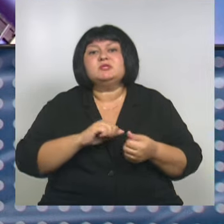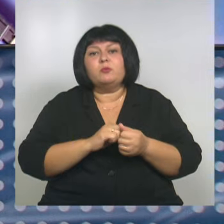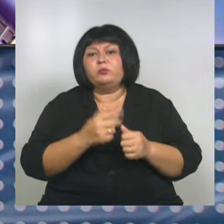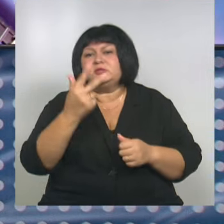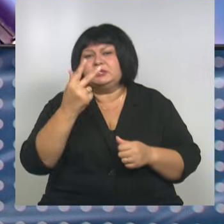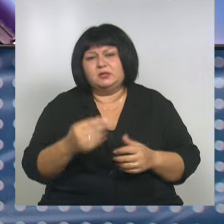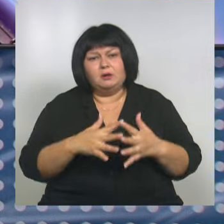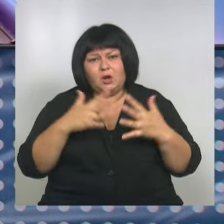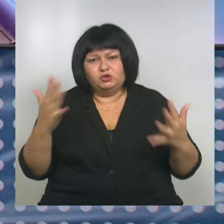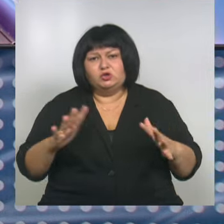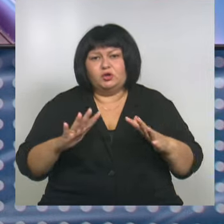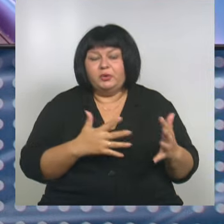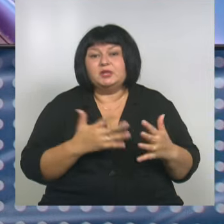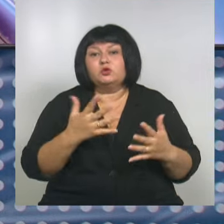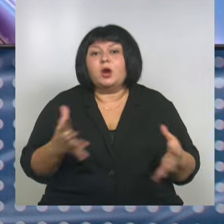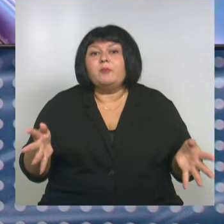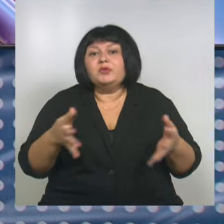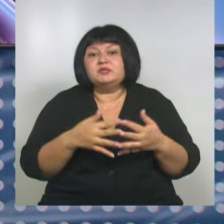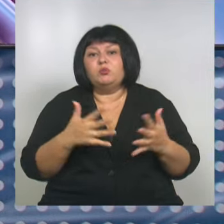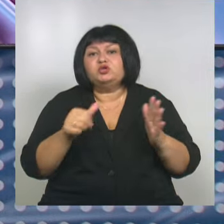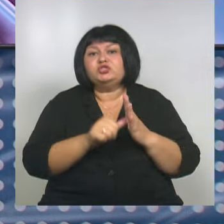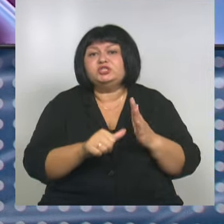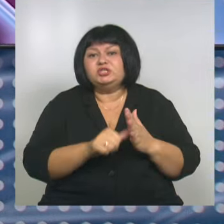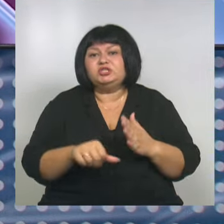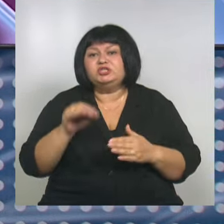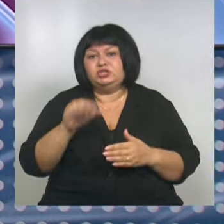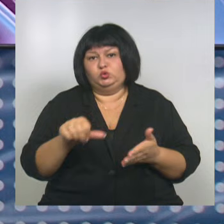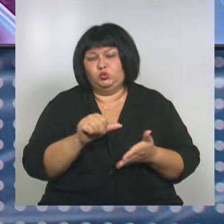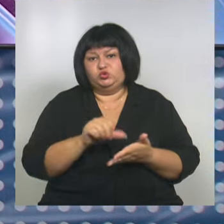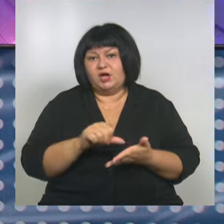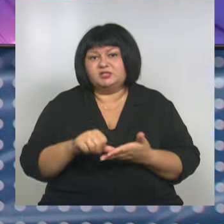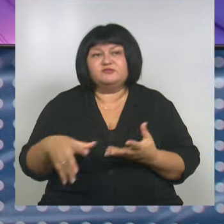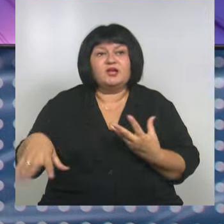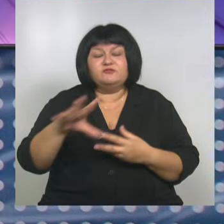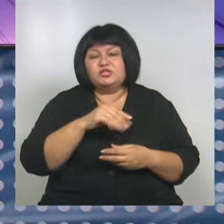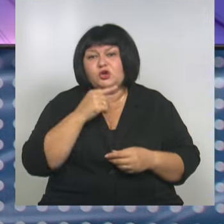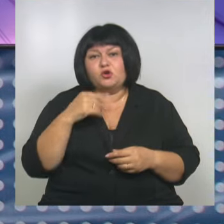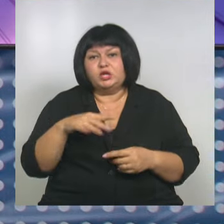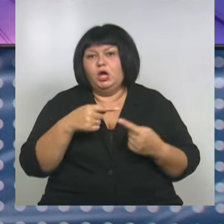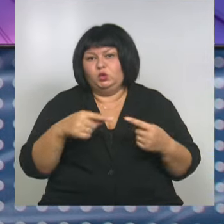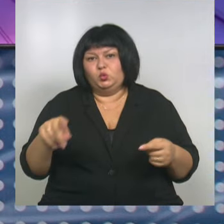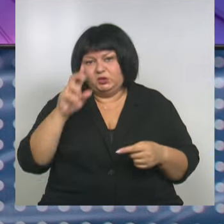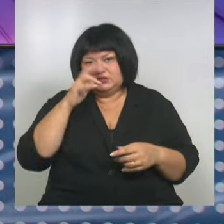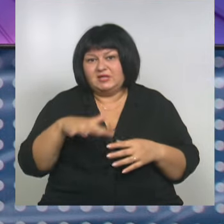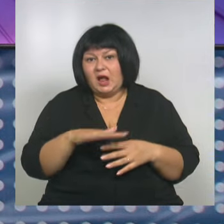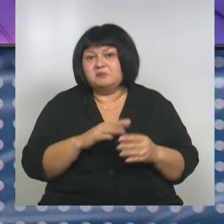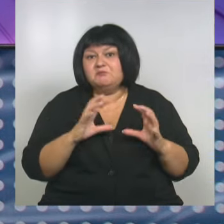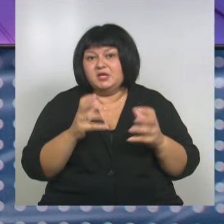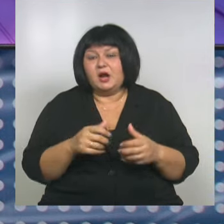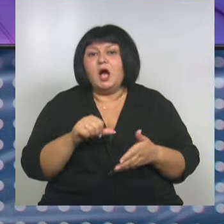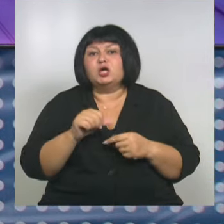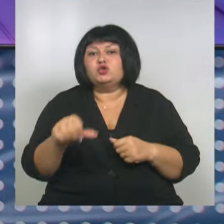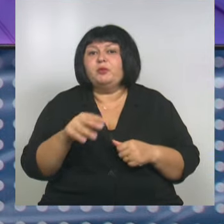масштабного события, которое объединило более 60 тысяч участников со всей России и других стран мира. Конечно, особое